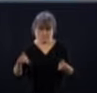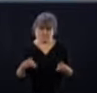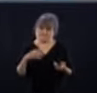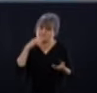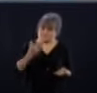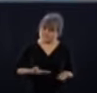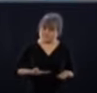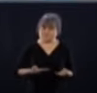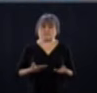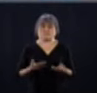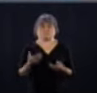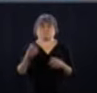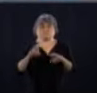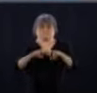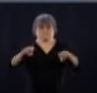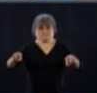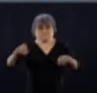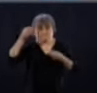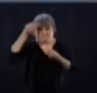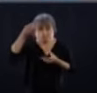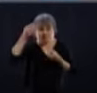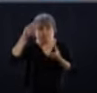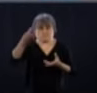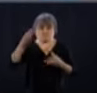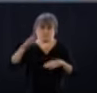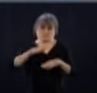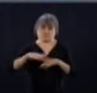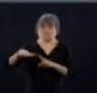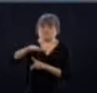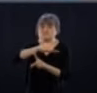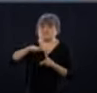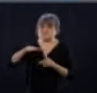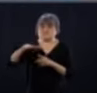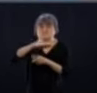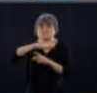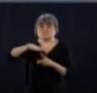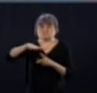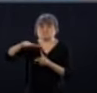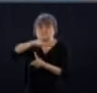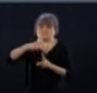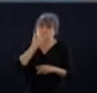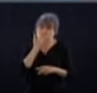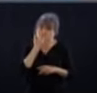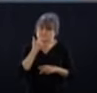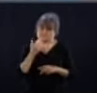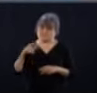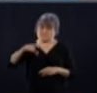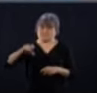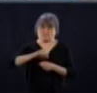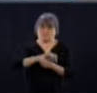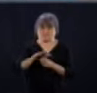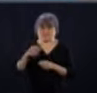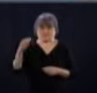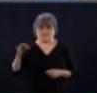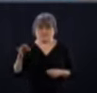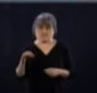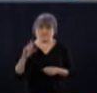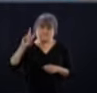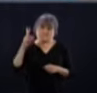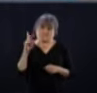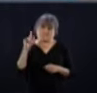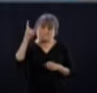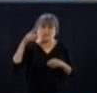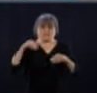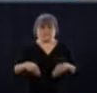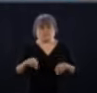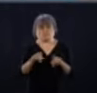également. Et nous revenons, mesdames et messieurs, tout de suite après. Tant à la COVID-19, la vice-première ministre et ministre de la Sécurité publique,